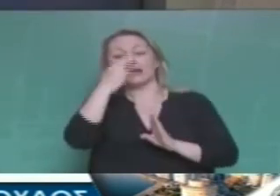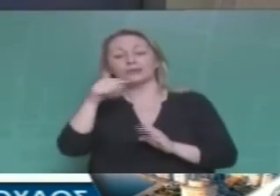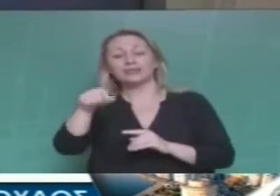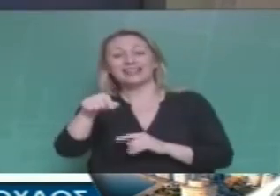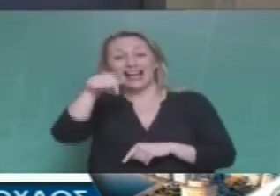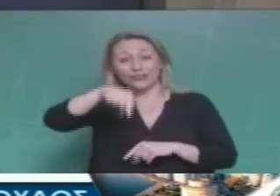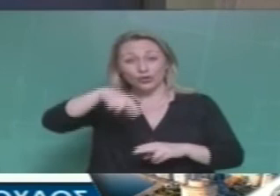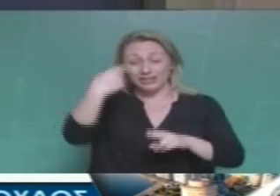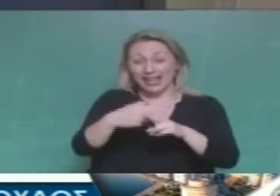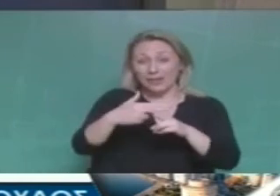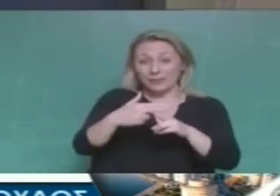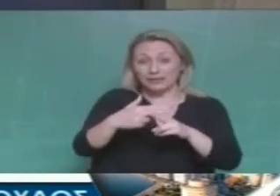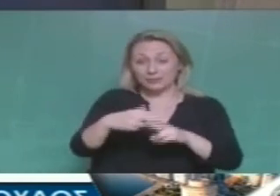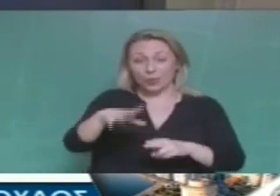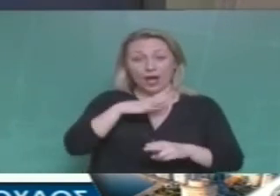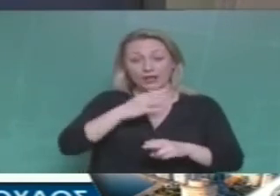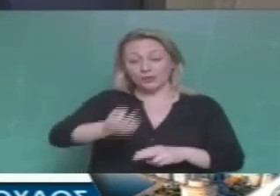σχολιαστής της κρατικής τηλεόρασης